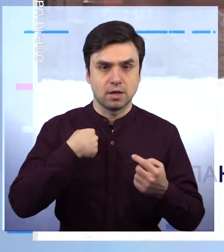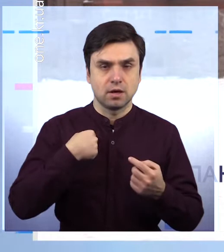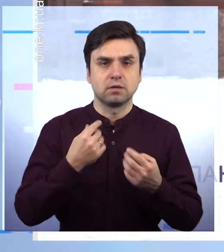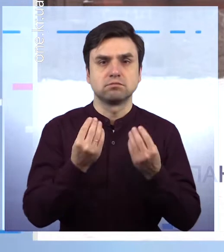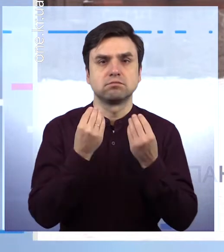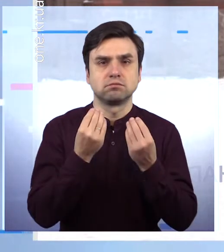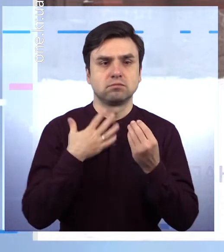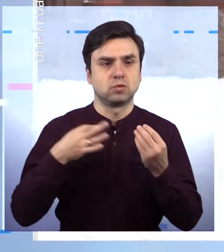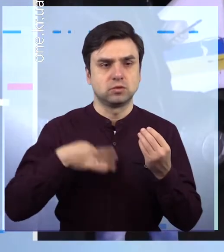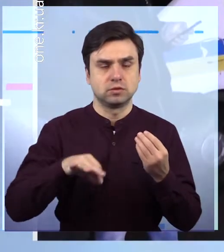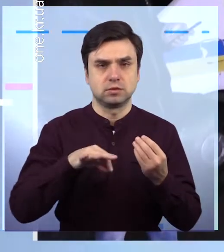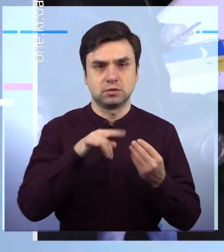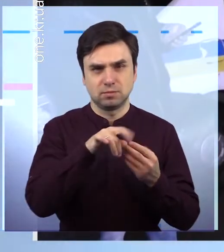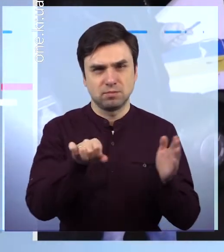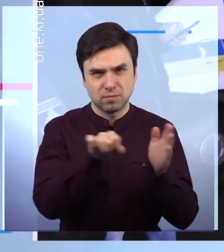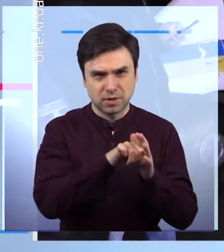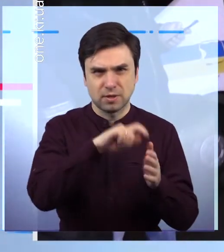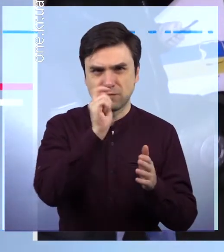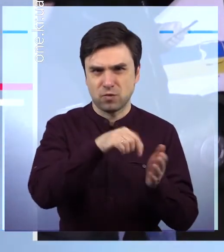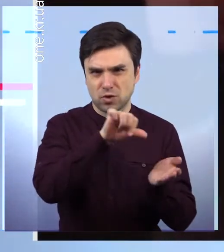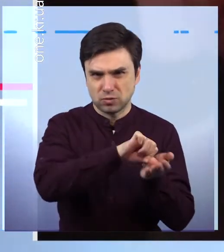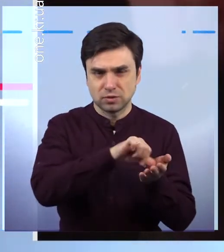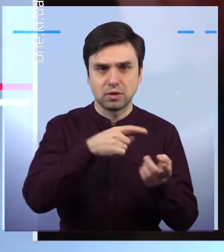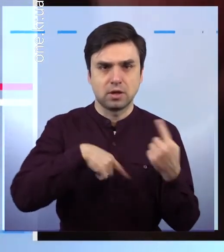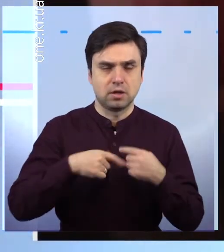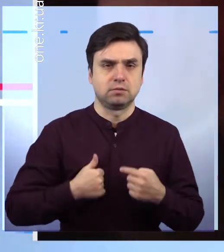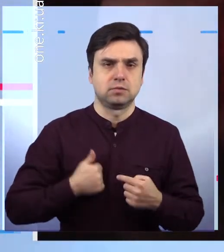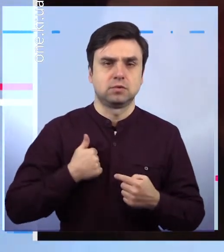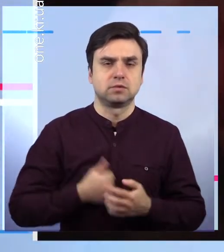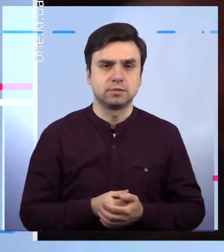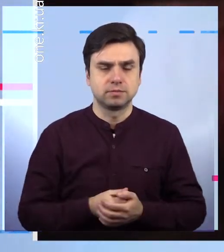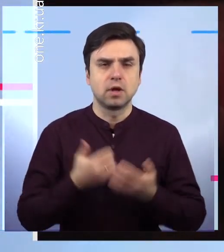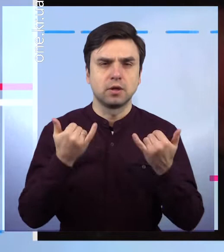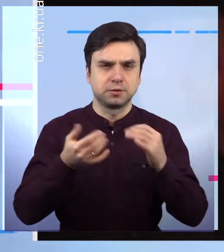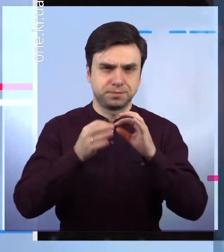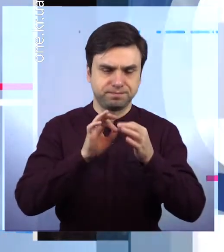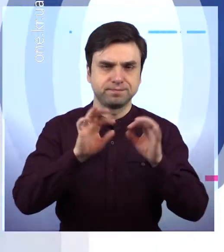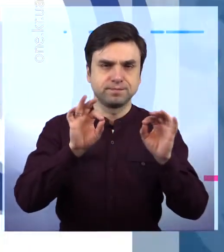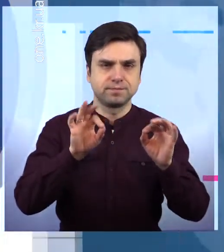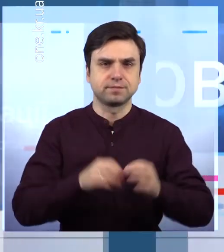горжусь своїм сином. Детальніше про ці та інші новини дня. Далі.